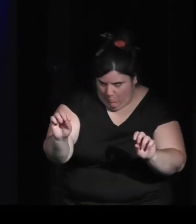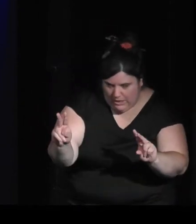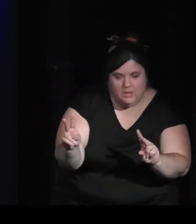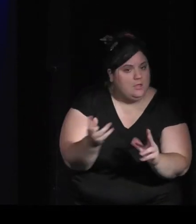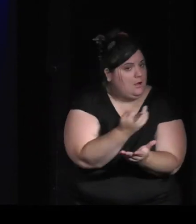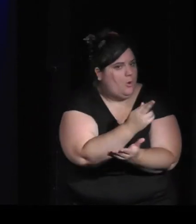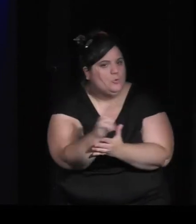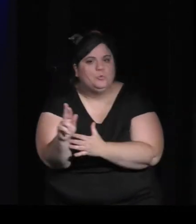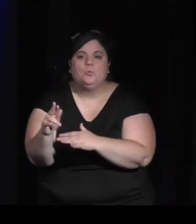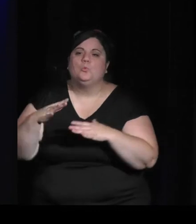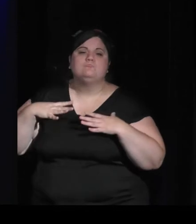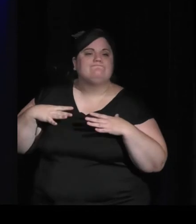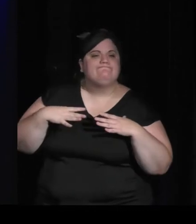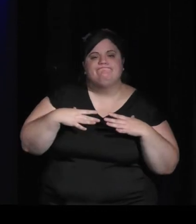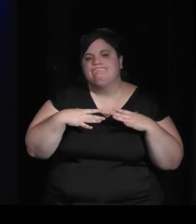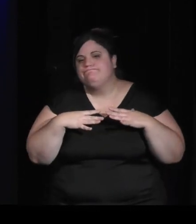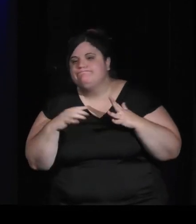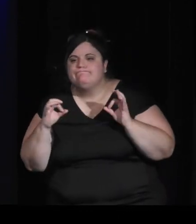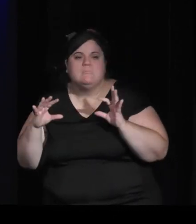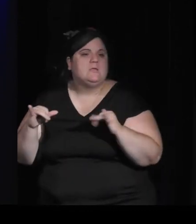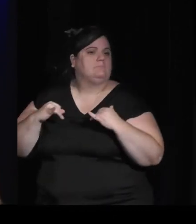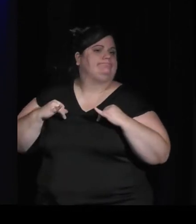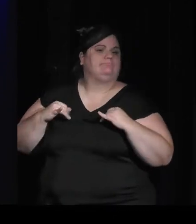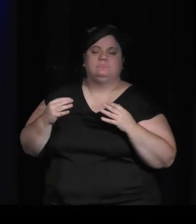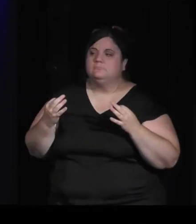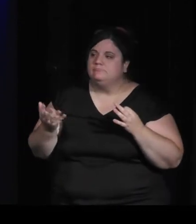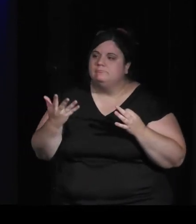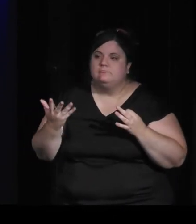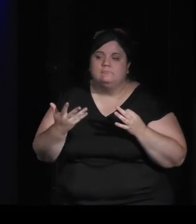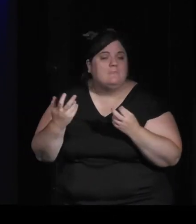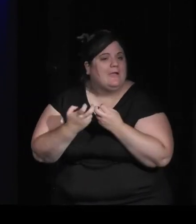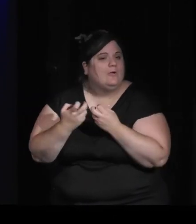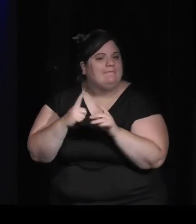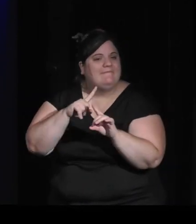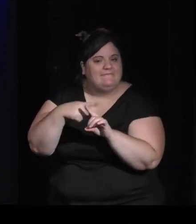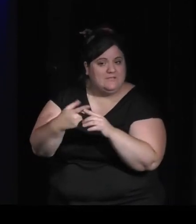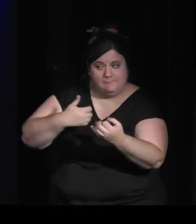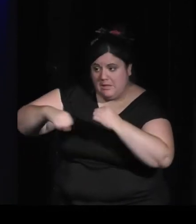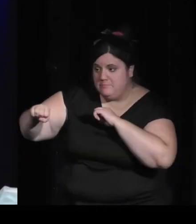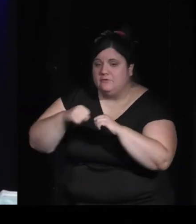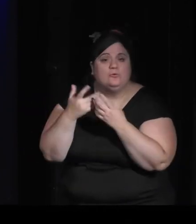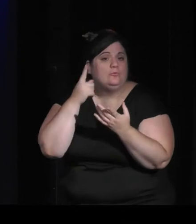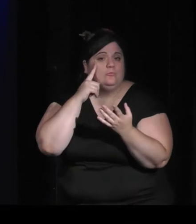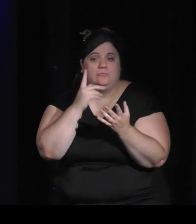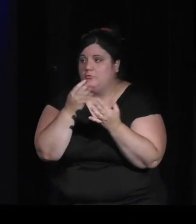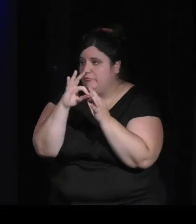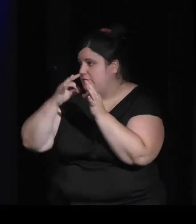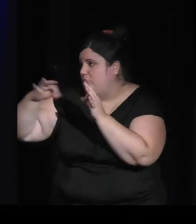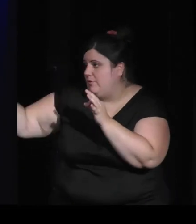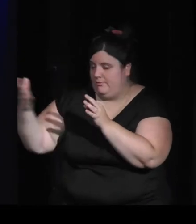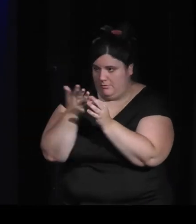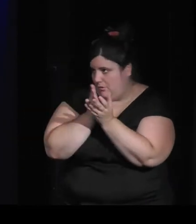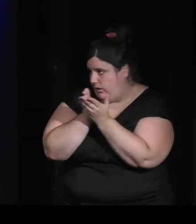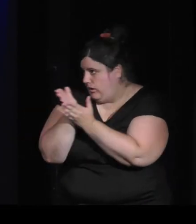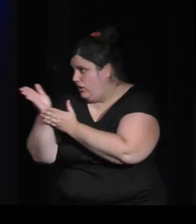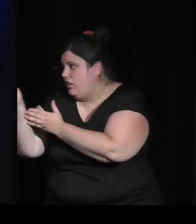plus viabilisés, comme peuvent l'être les cinématiques de jeux vidéo. Et moi, c'est là que j'adore, c'est que quand